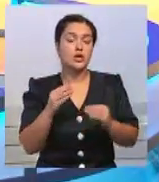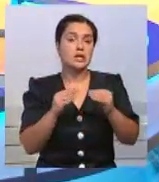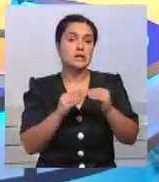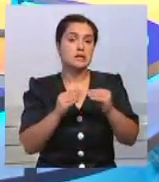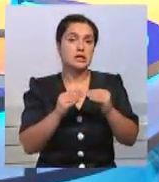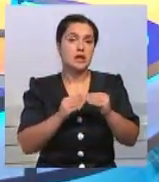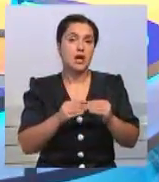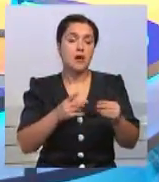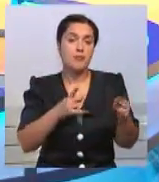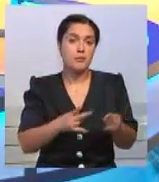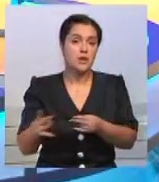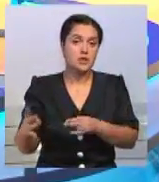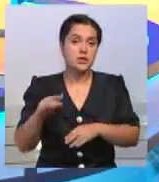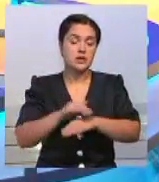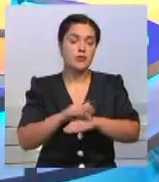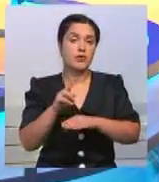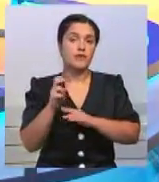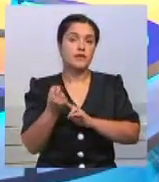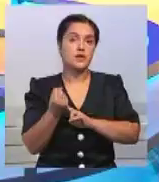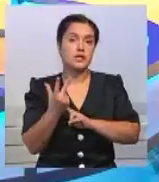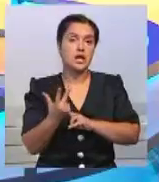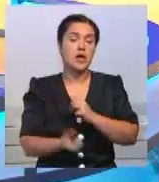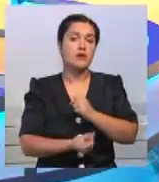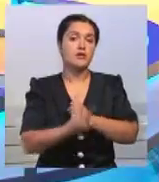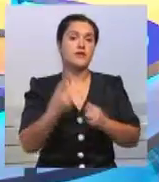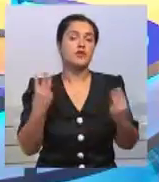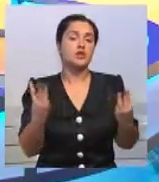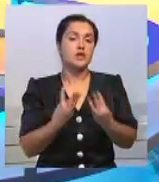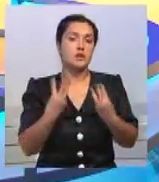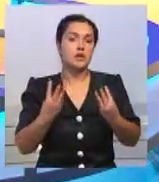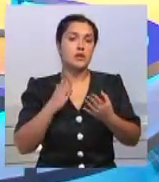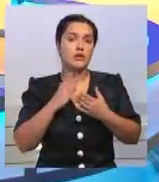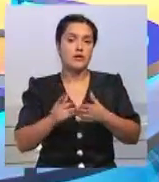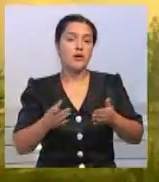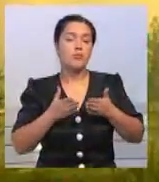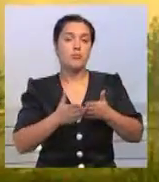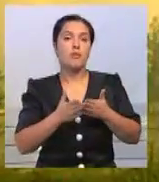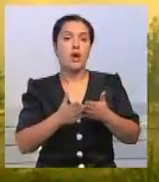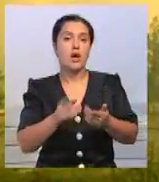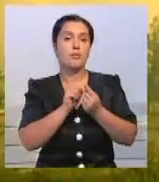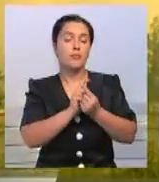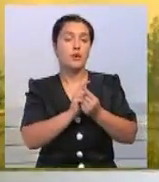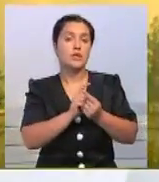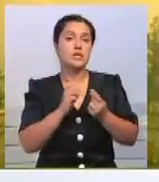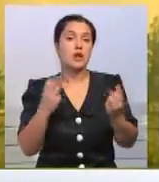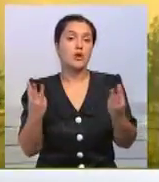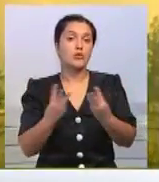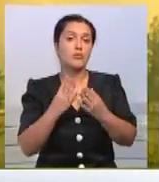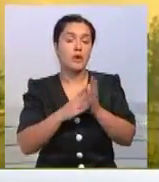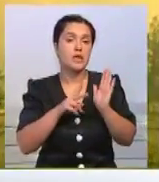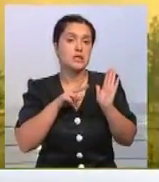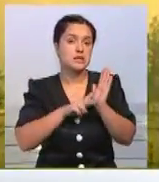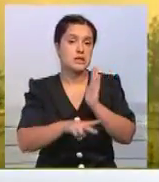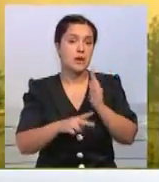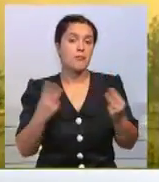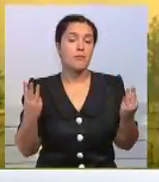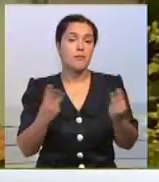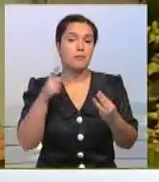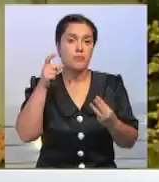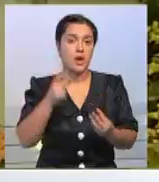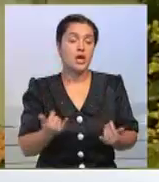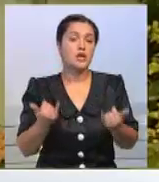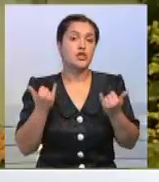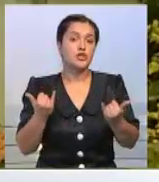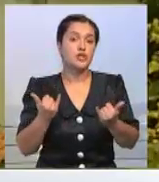десятки пострадали. Зафиксировано 213 очагов возгорания. В Португалии борьбу с огнем ведут 7